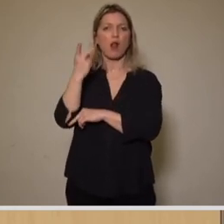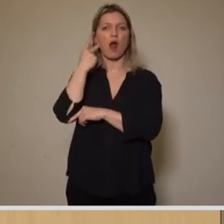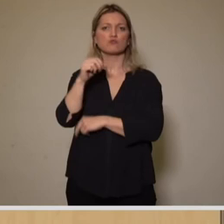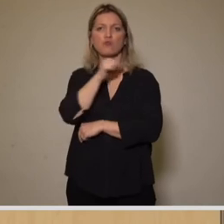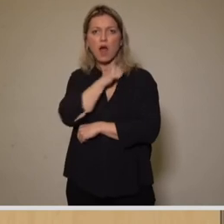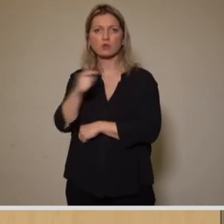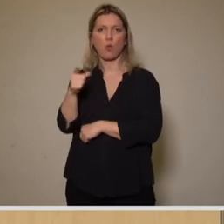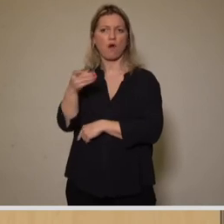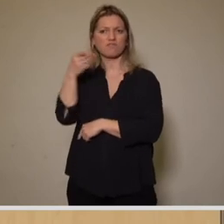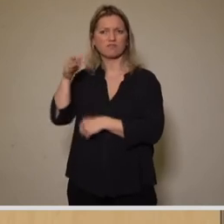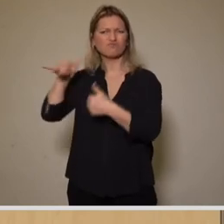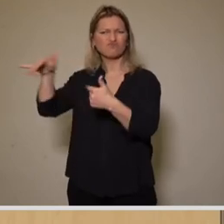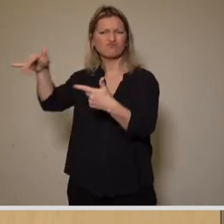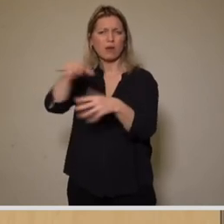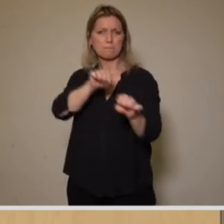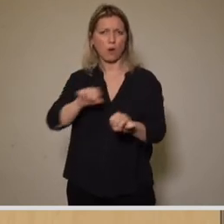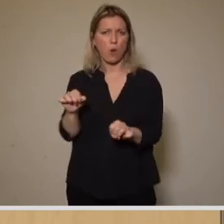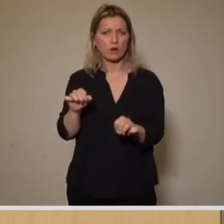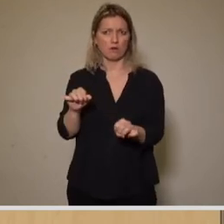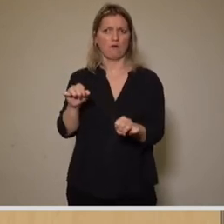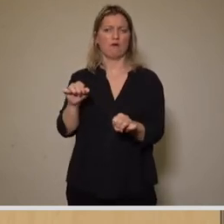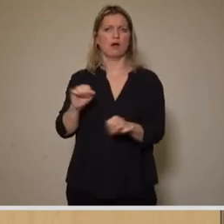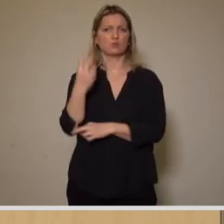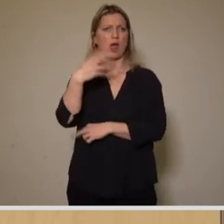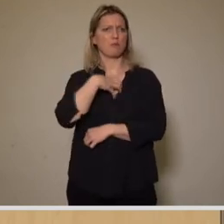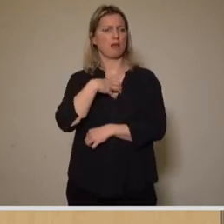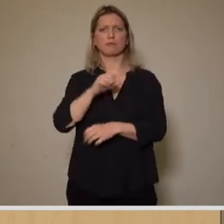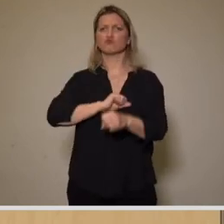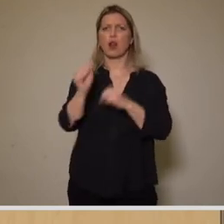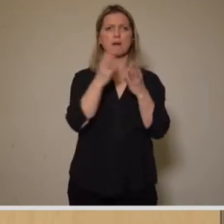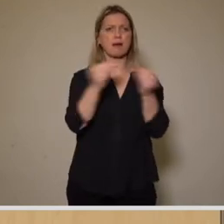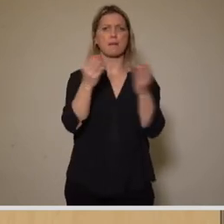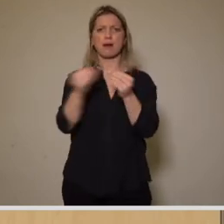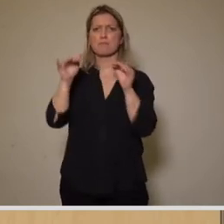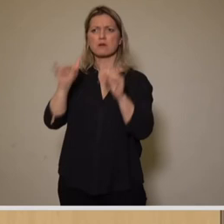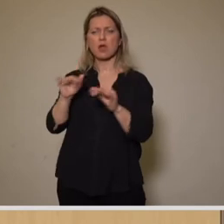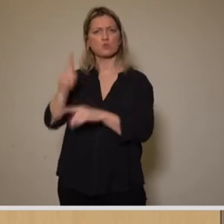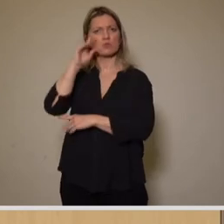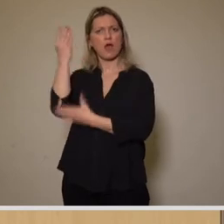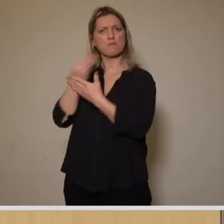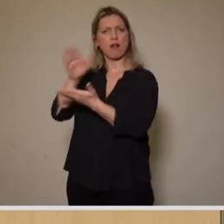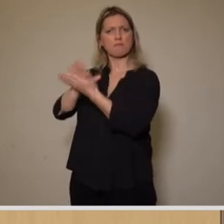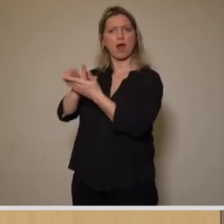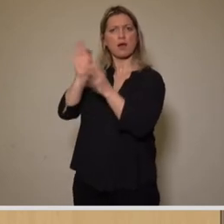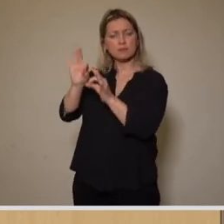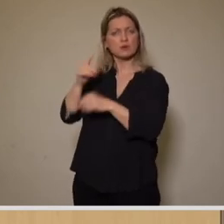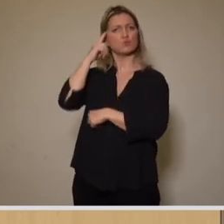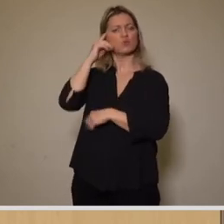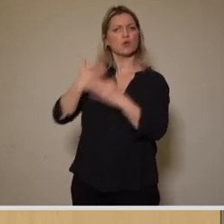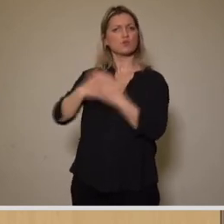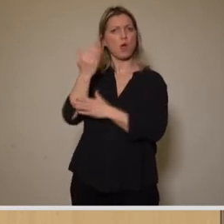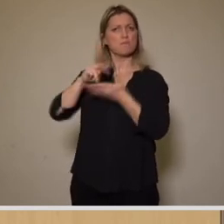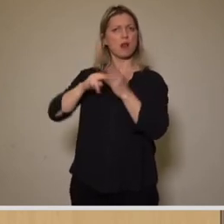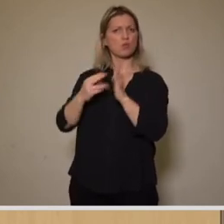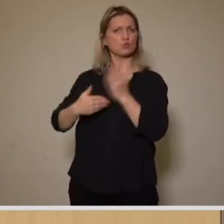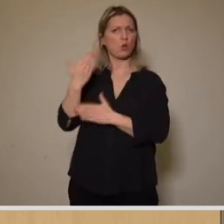Hufewiese. So könnte man zwei Probleme gleichzeitig lösen, das Denkmal Sachsenbad erhalten und mit der Planung für ein neues Schwimmbad zeitnah beginnen.